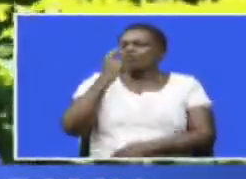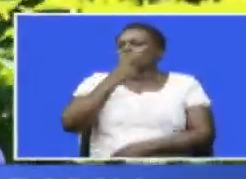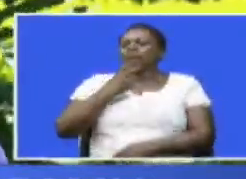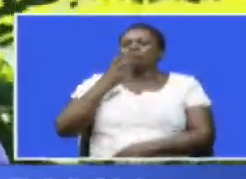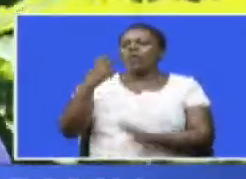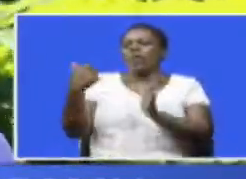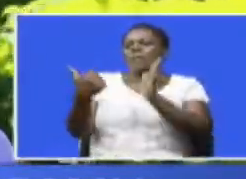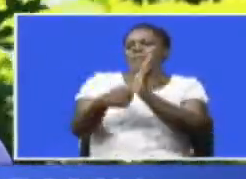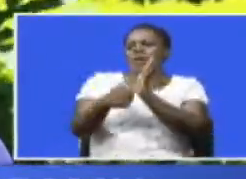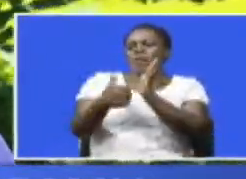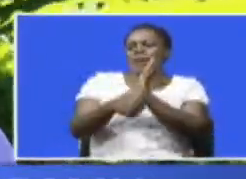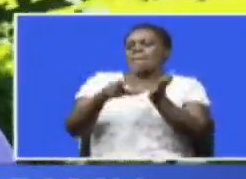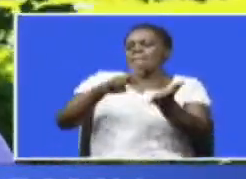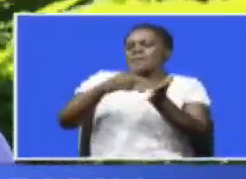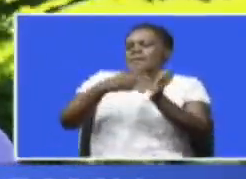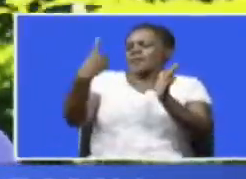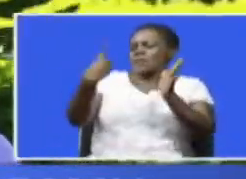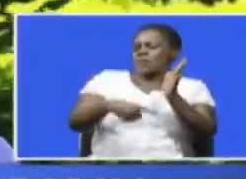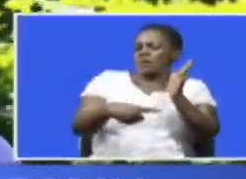Mbukumatia